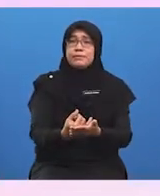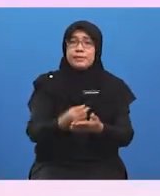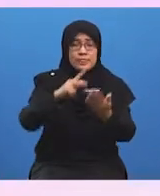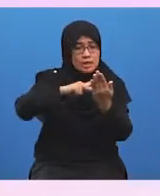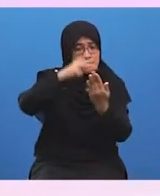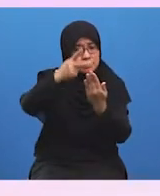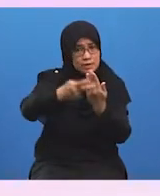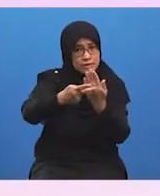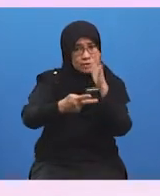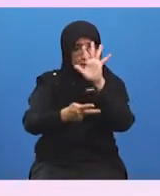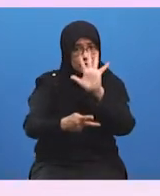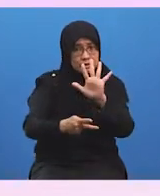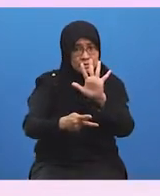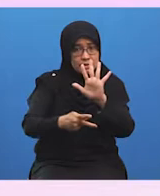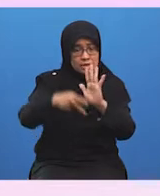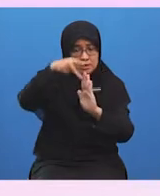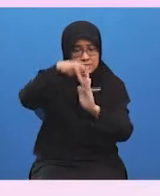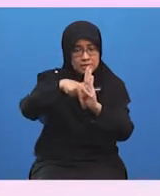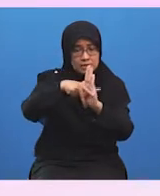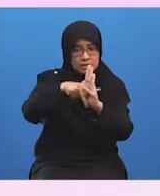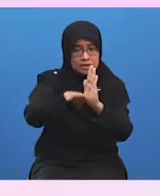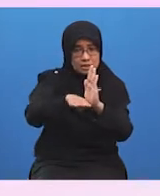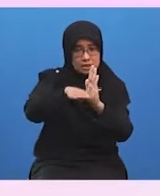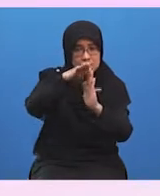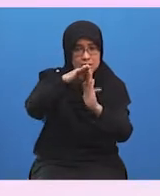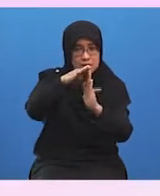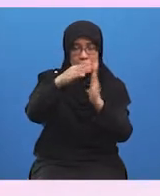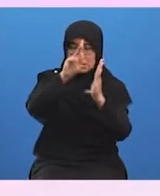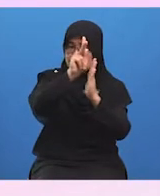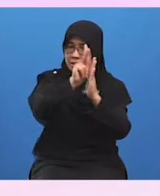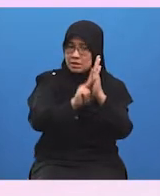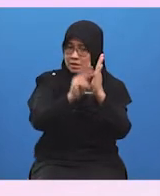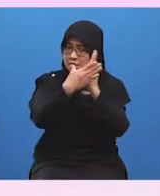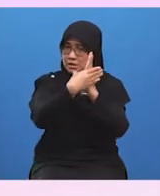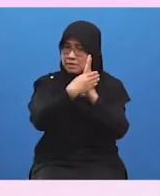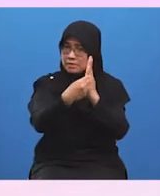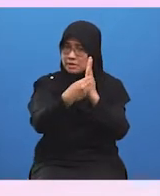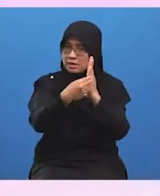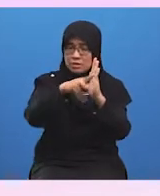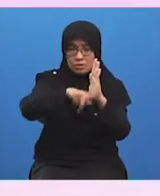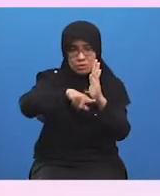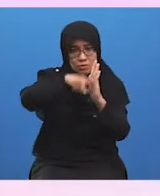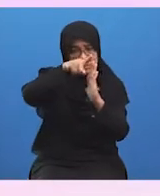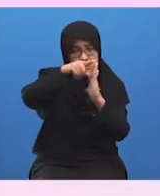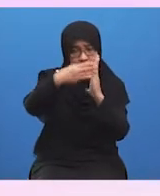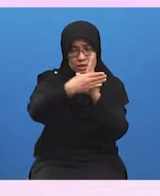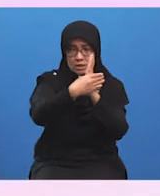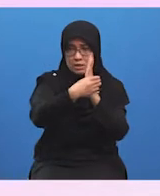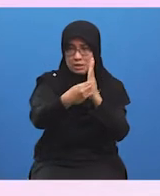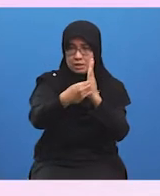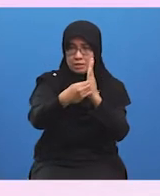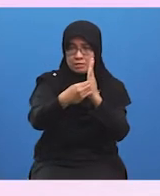Program Peningkatan Kemahiran. Ia bertujuan meningkatkan kemahiran dan keupayaan